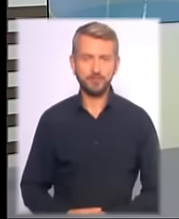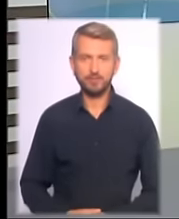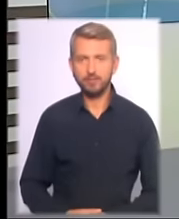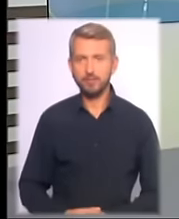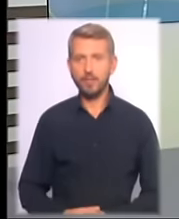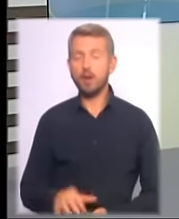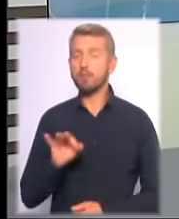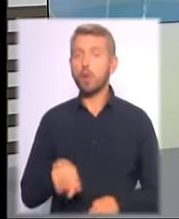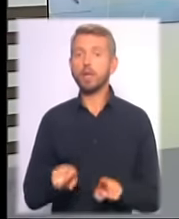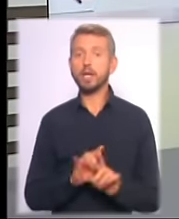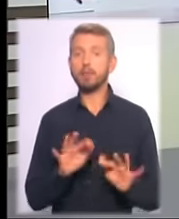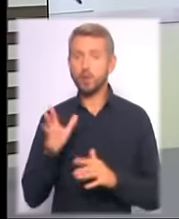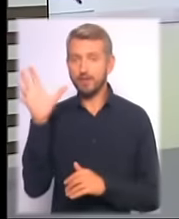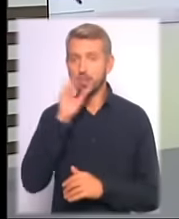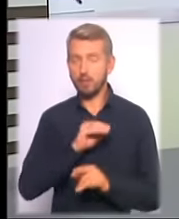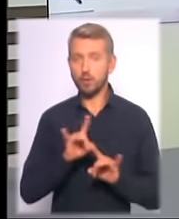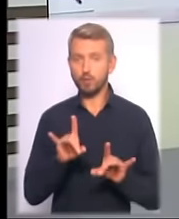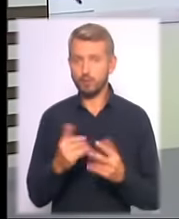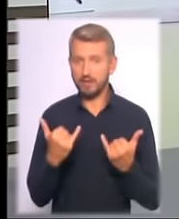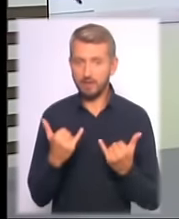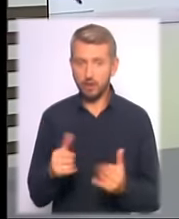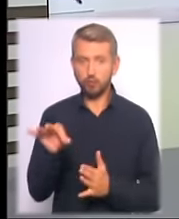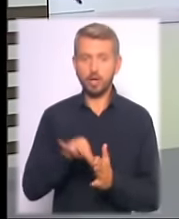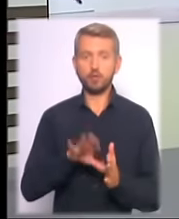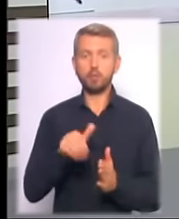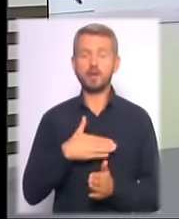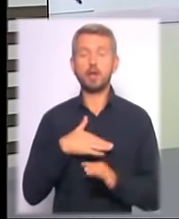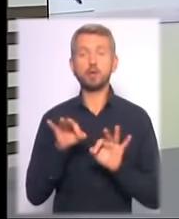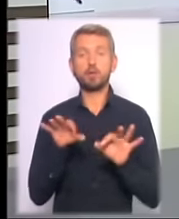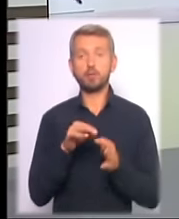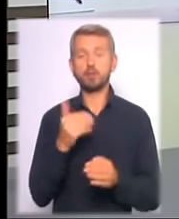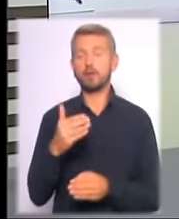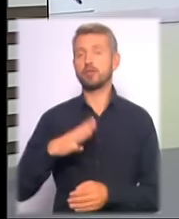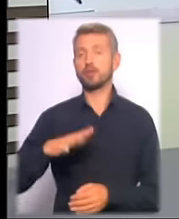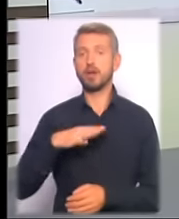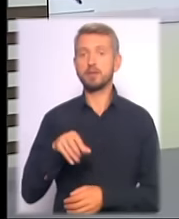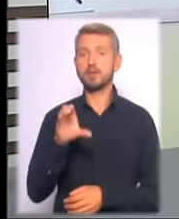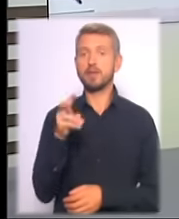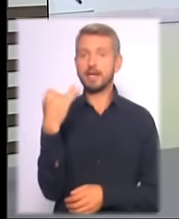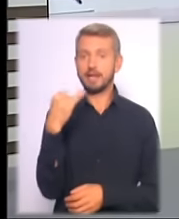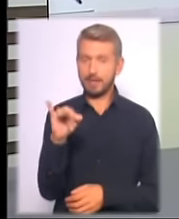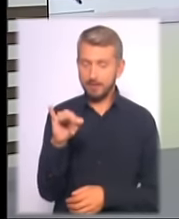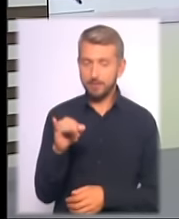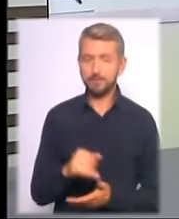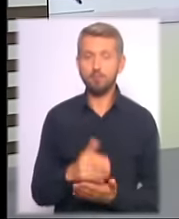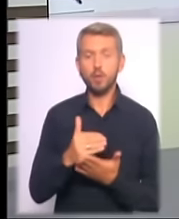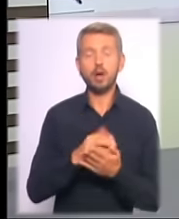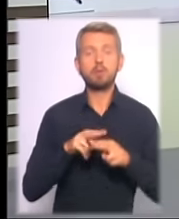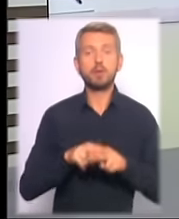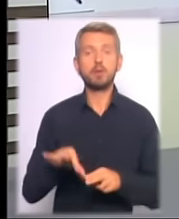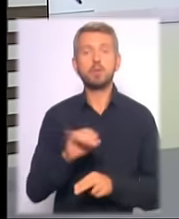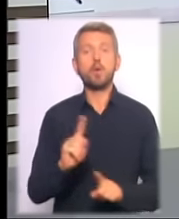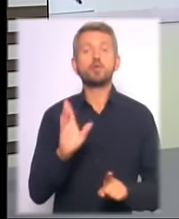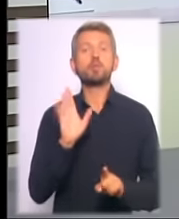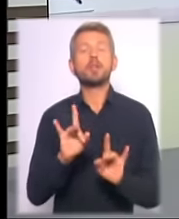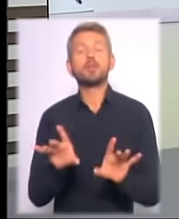Ось про такі події встигаємо розповісти цієї години. Одразу після нашого випуску на вас чекатиме Сергій до якого в програмі «Столиця». От про що йтиметься цієї